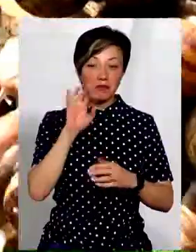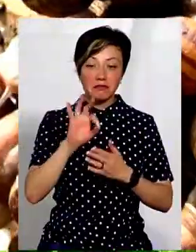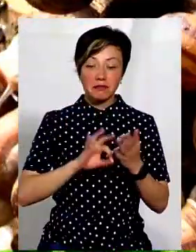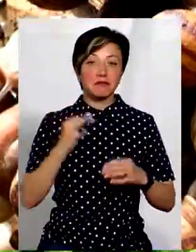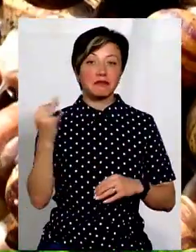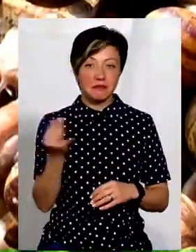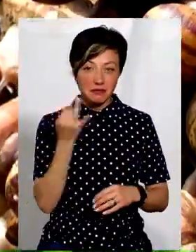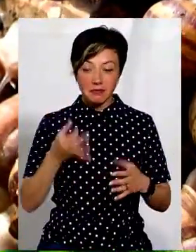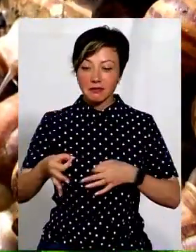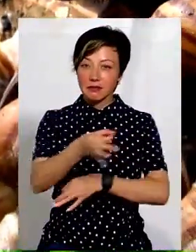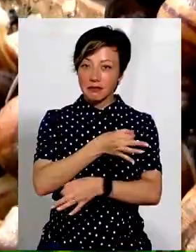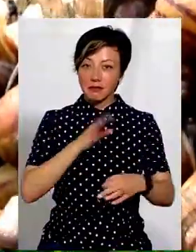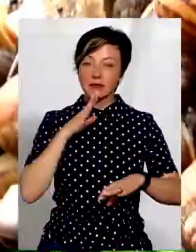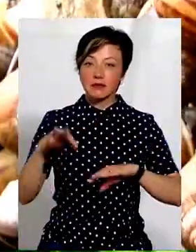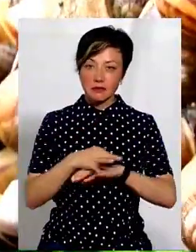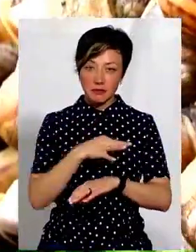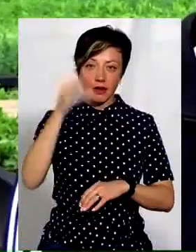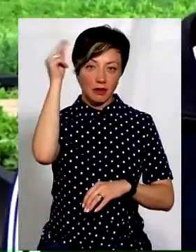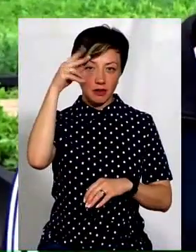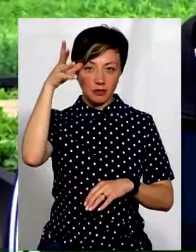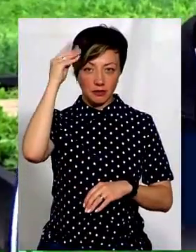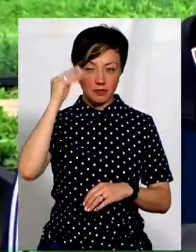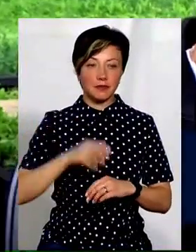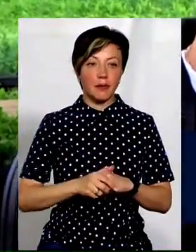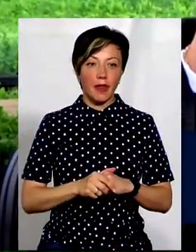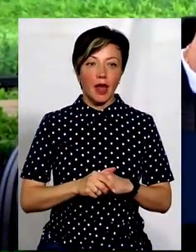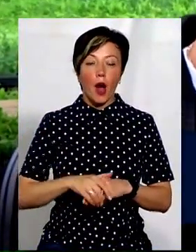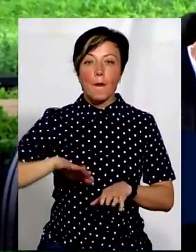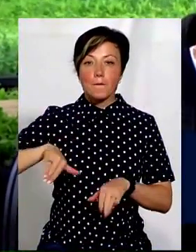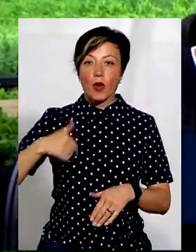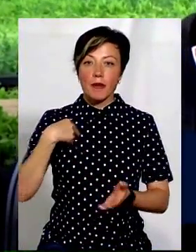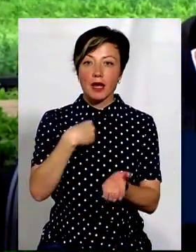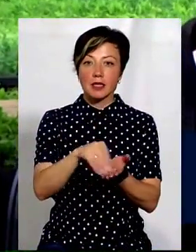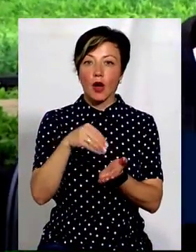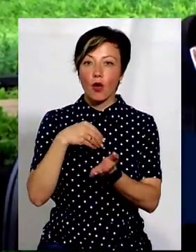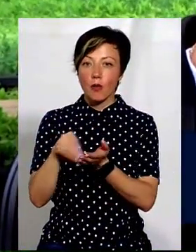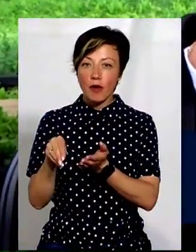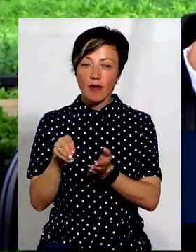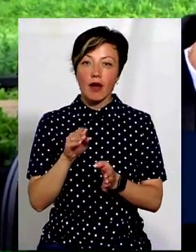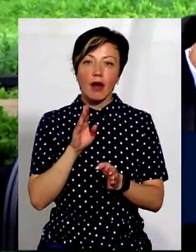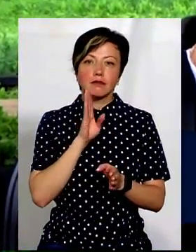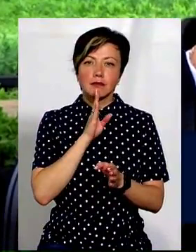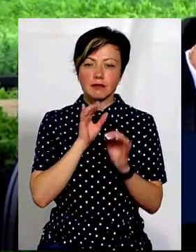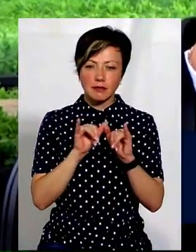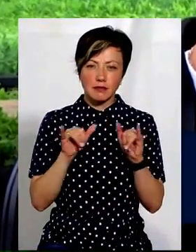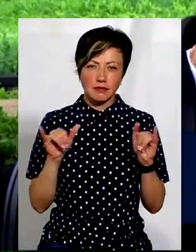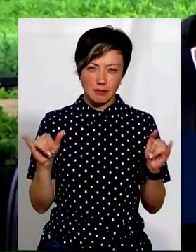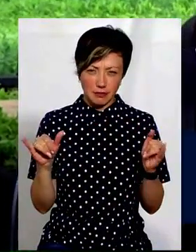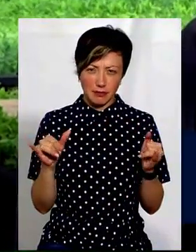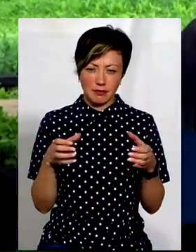зацікавився, порадившись із дружиною, пройшов навчання. Після того я закупив маточне стадо, і